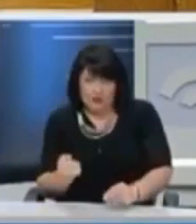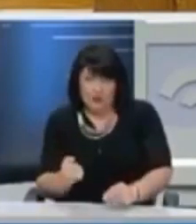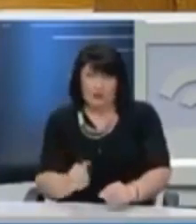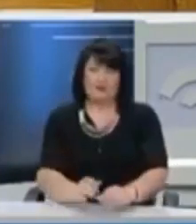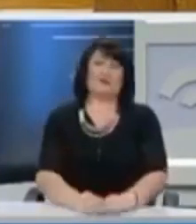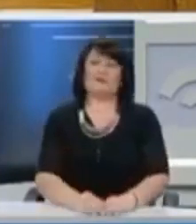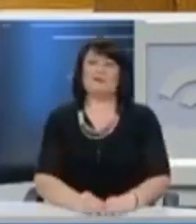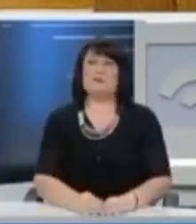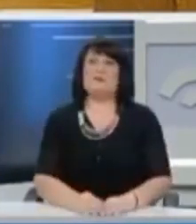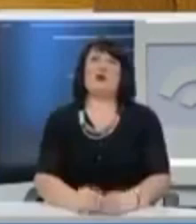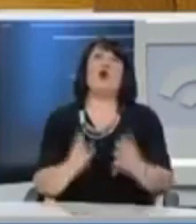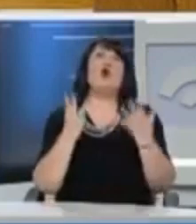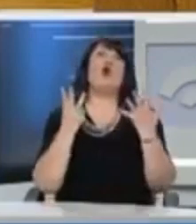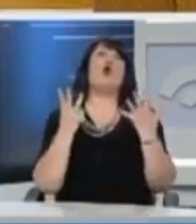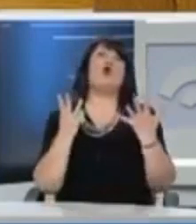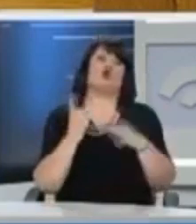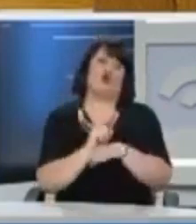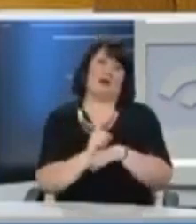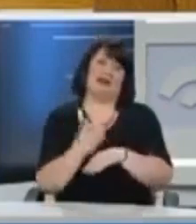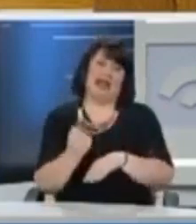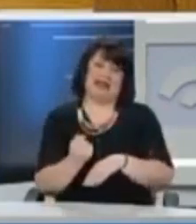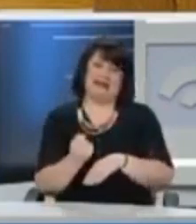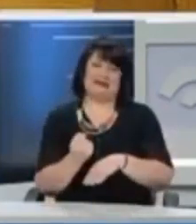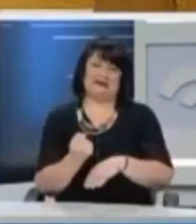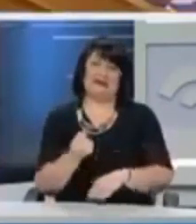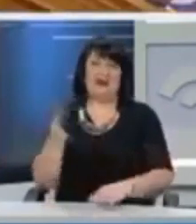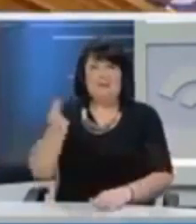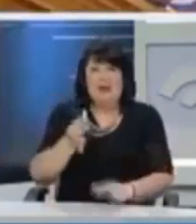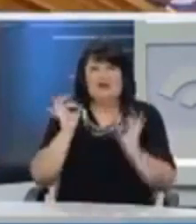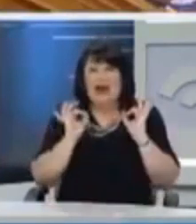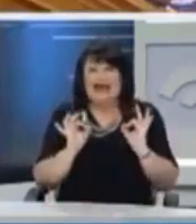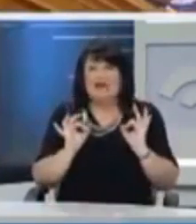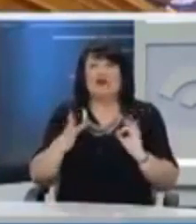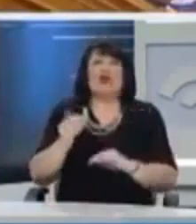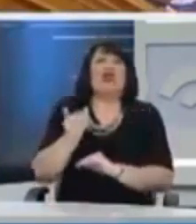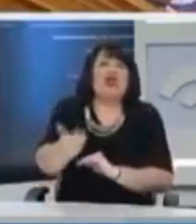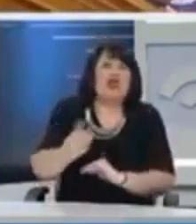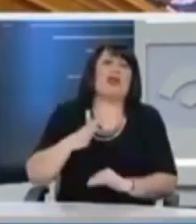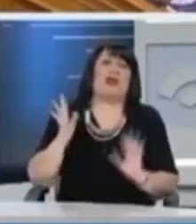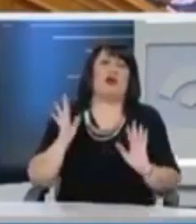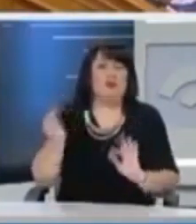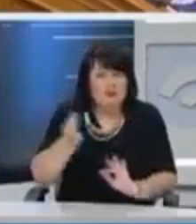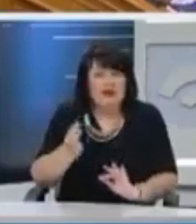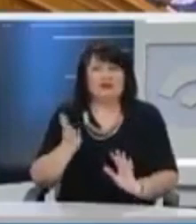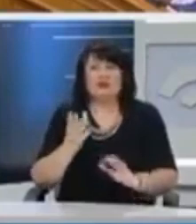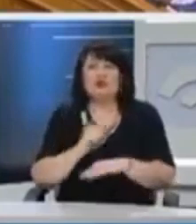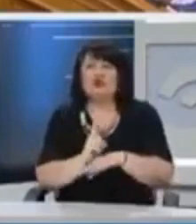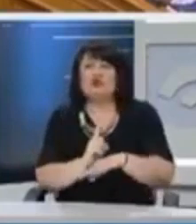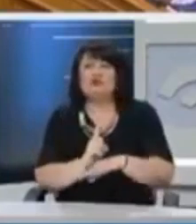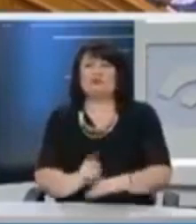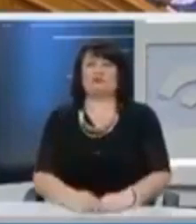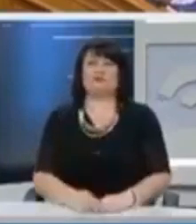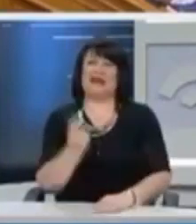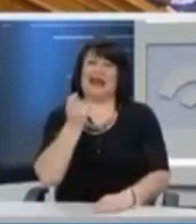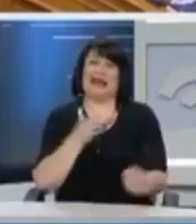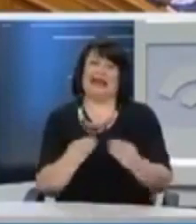Από τη γραμματία. Έχετε 8, θα υπάρξει μια ανοχή. Ναι, πείτε μου ακριβώς πώς είναι ανοχή γιατί δεν θέλω να υπερβώ την ανοχή σας. Η ανοχή είναι